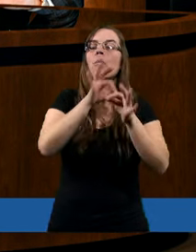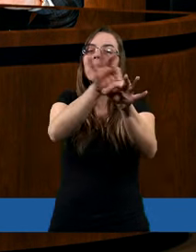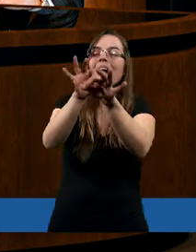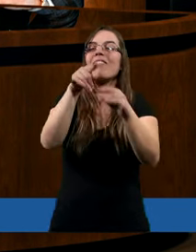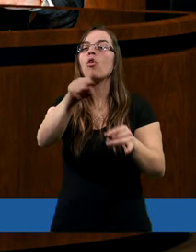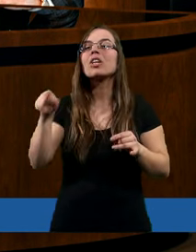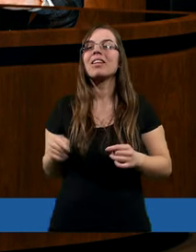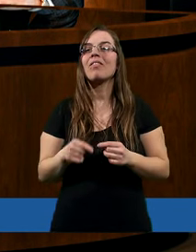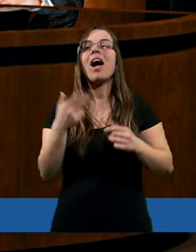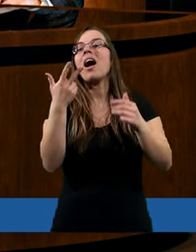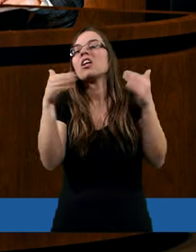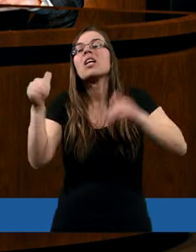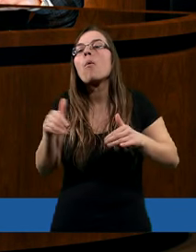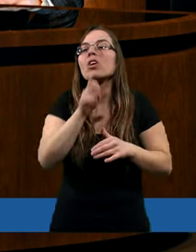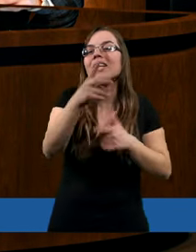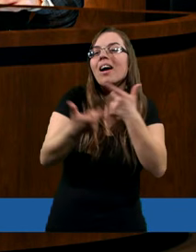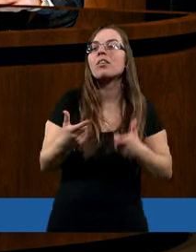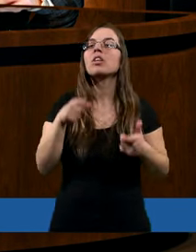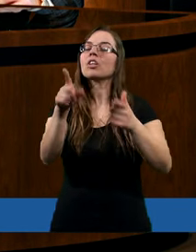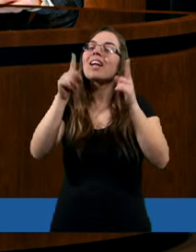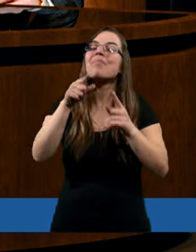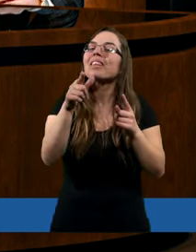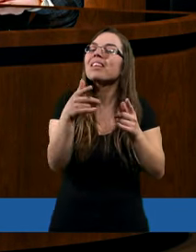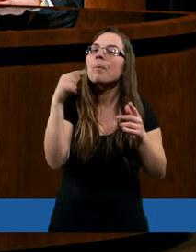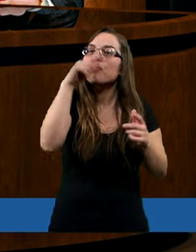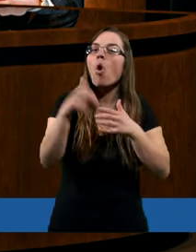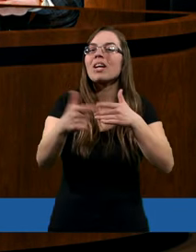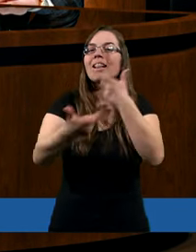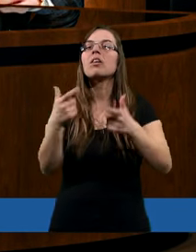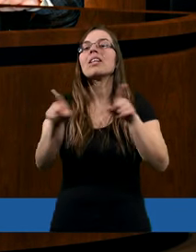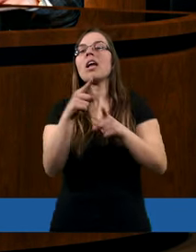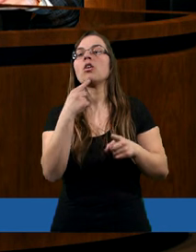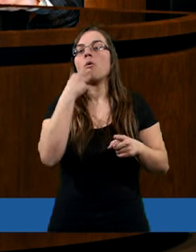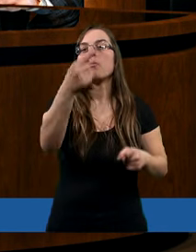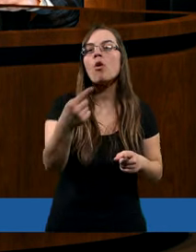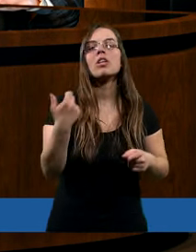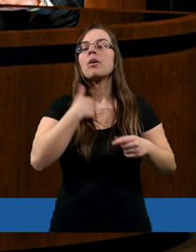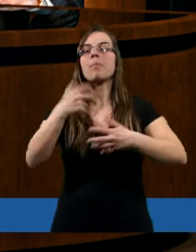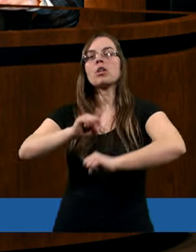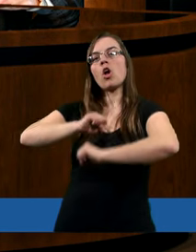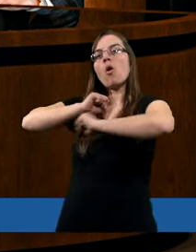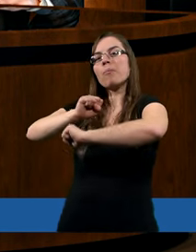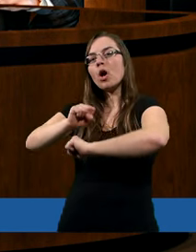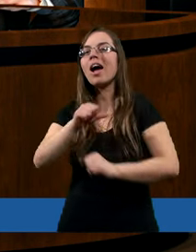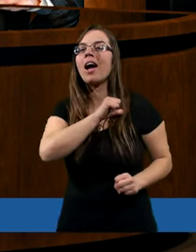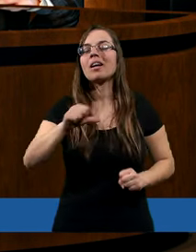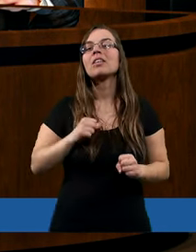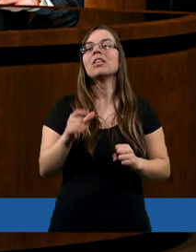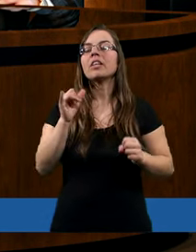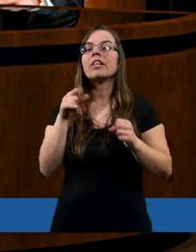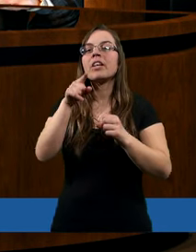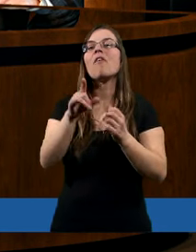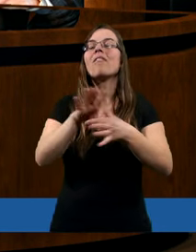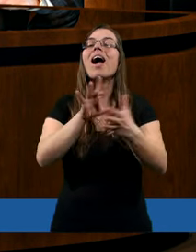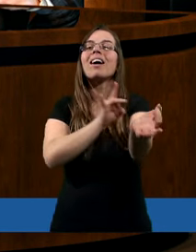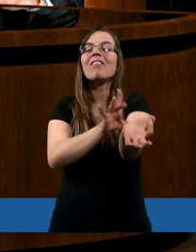możecie dobrze czynić? No nie możecie, dlatego że sami siebie nie możecie. Ale jest też powiedziane, że wy jeszcze nie opieraliście się aż do krwi